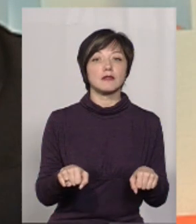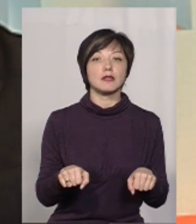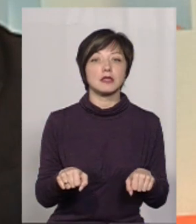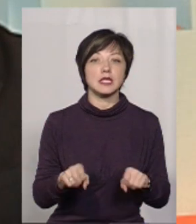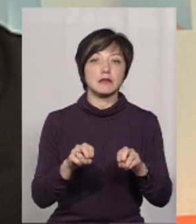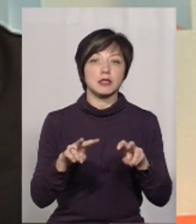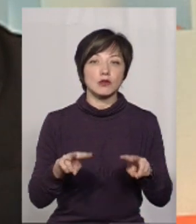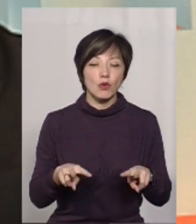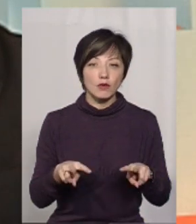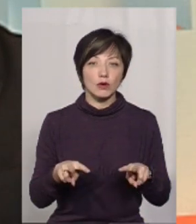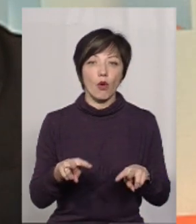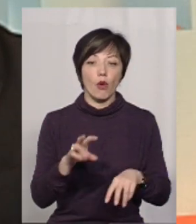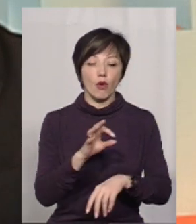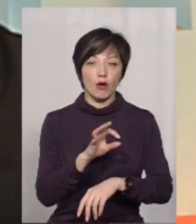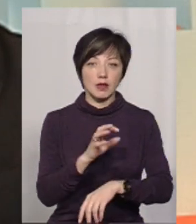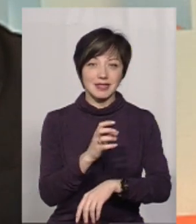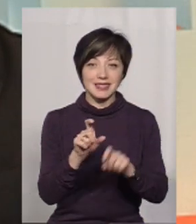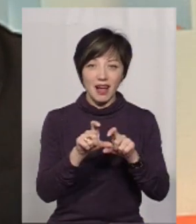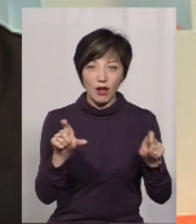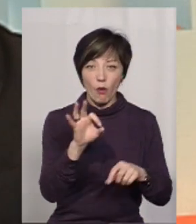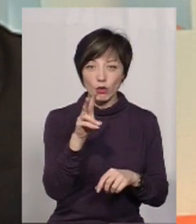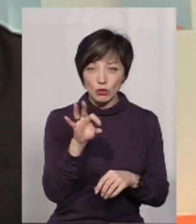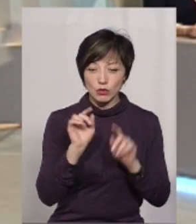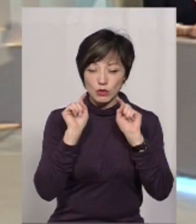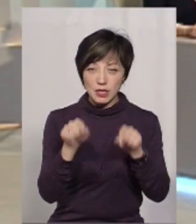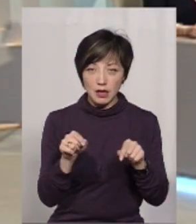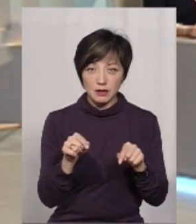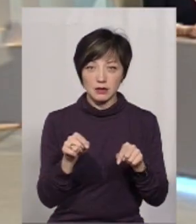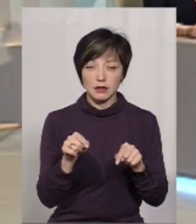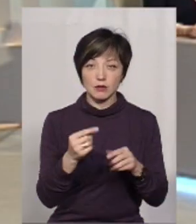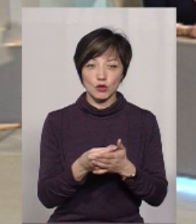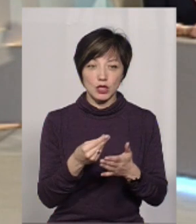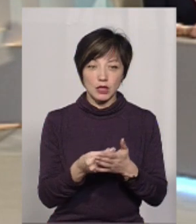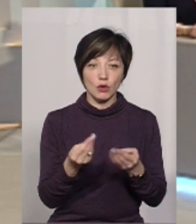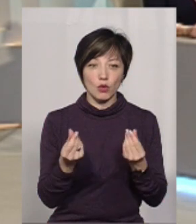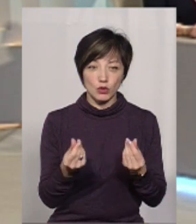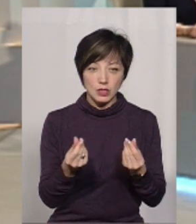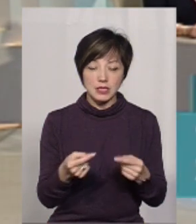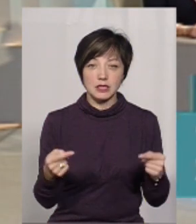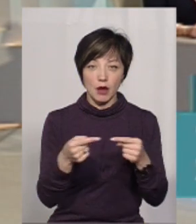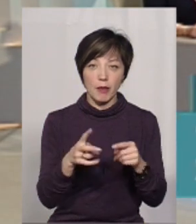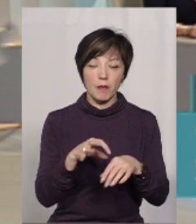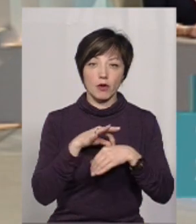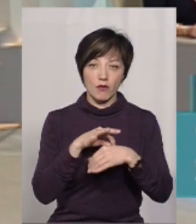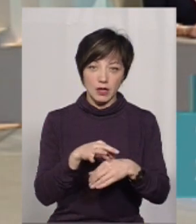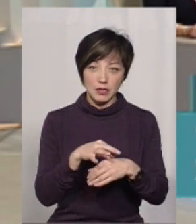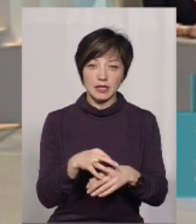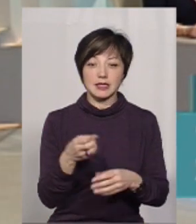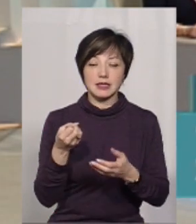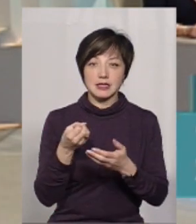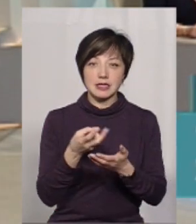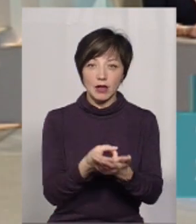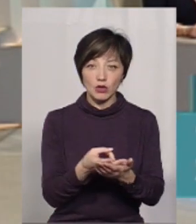спеціалізованому онкологічному закладу зосередити бюджетні кошти саме на проведенні